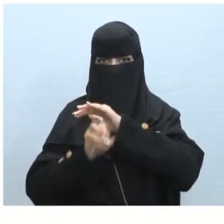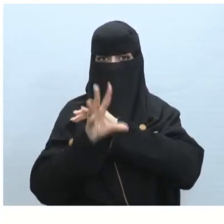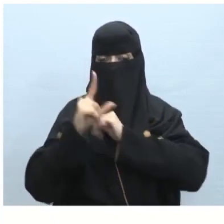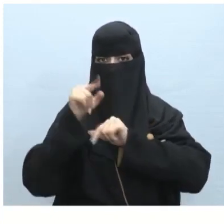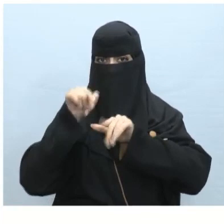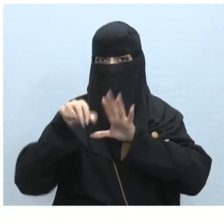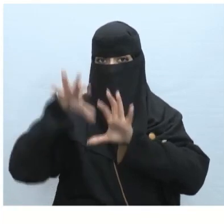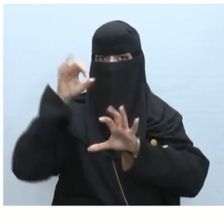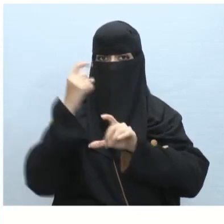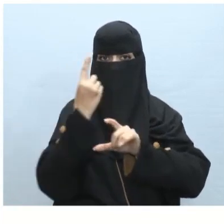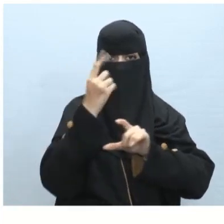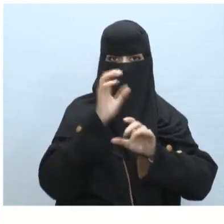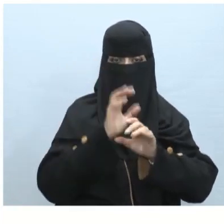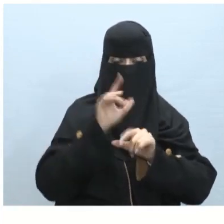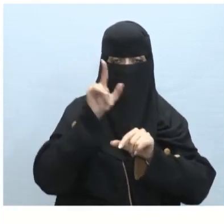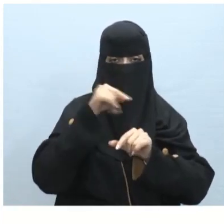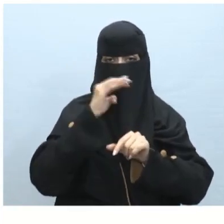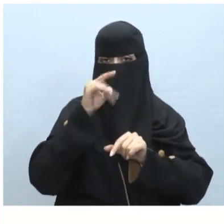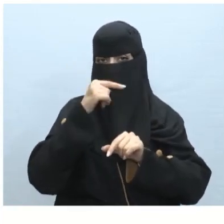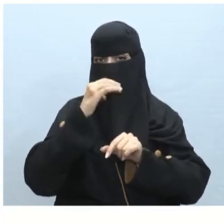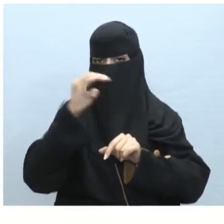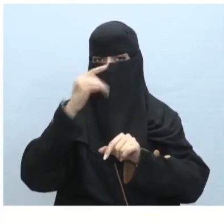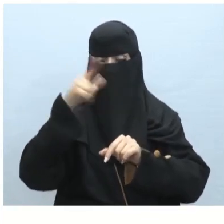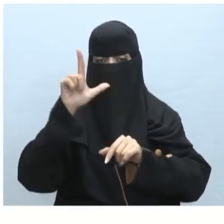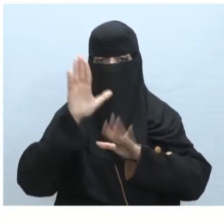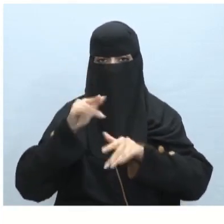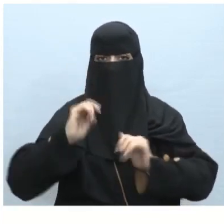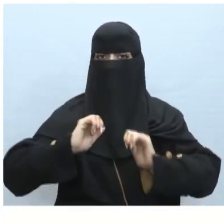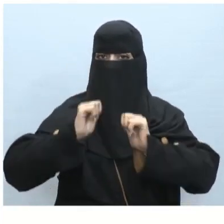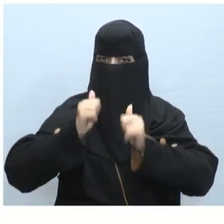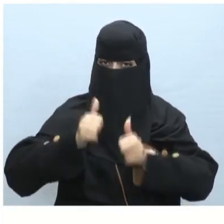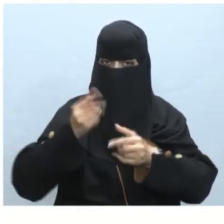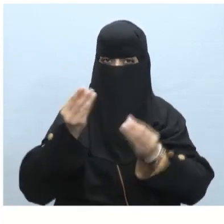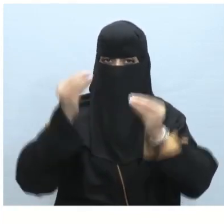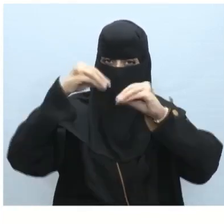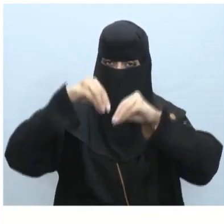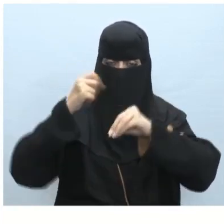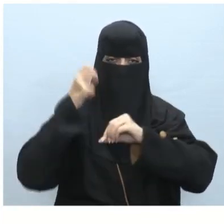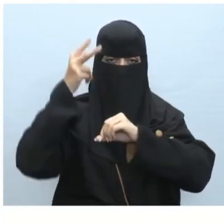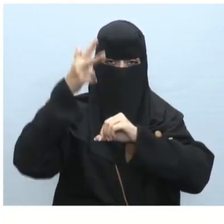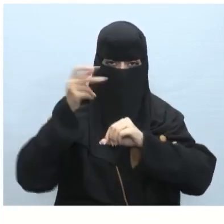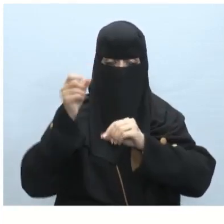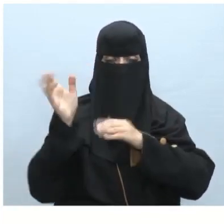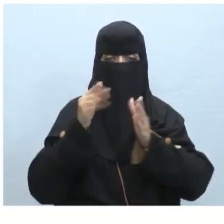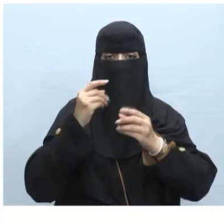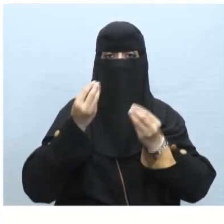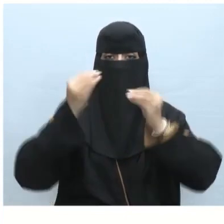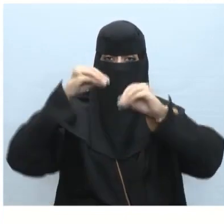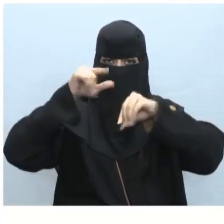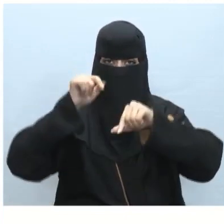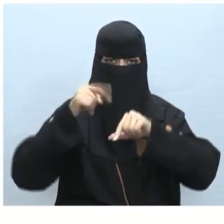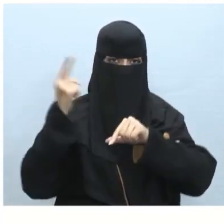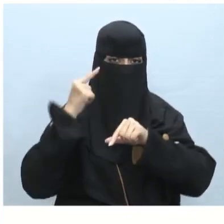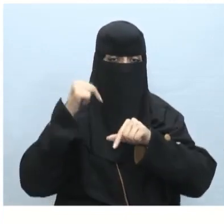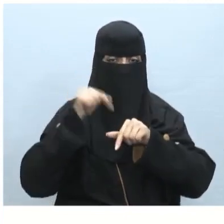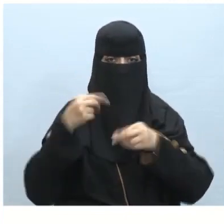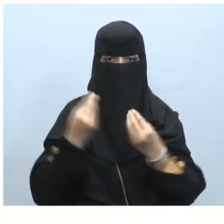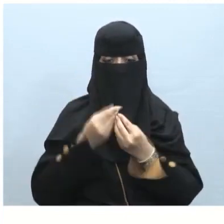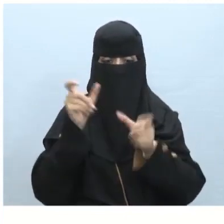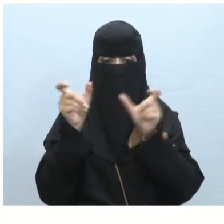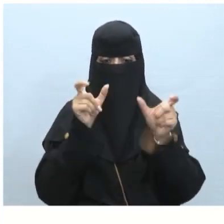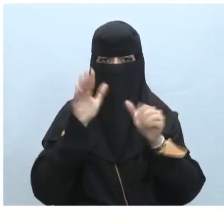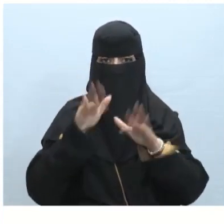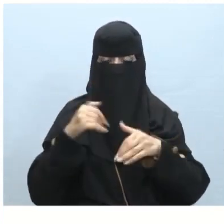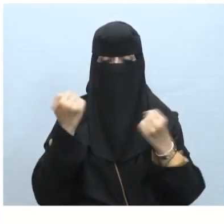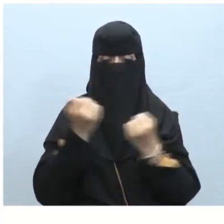الخيار الصحيح يمكن تشغيل مقطع صوتي ومقطع فيديو على حد سواء أيضا في التدريب